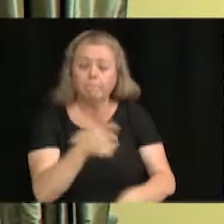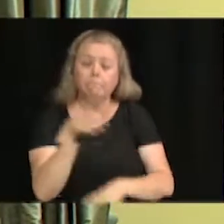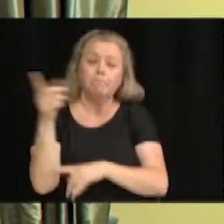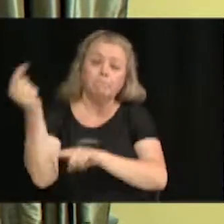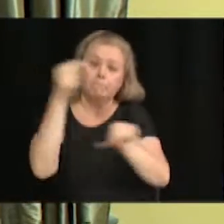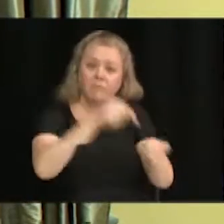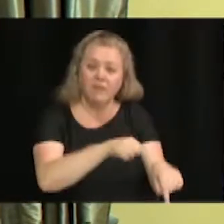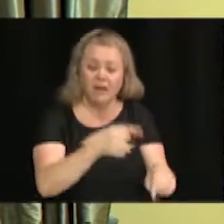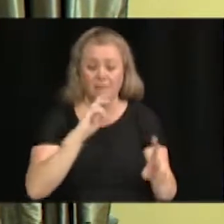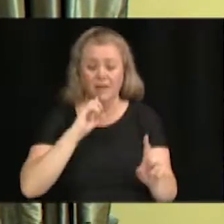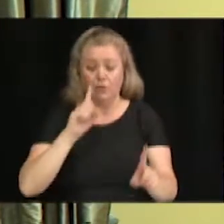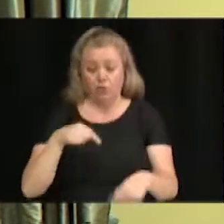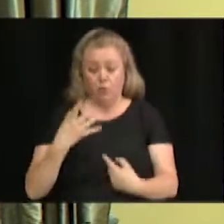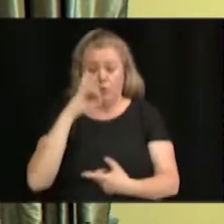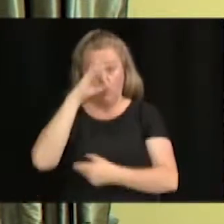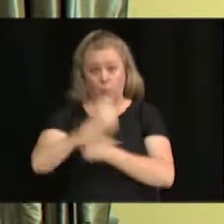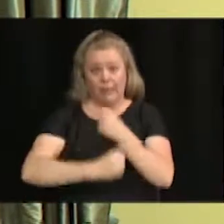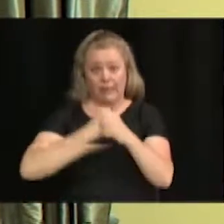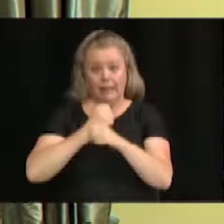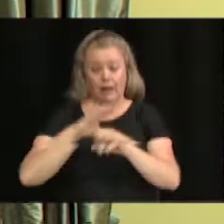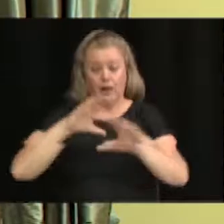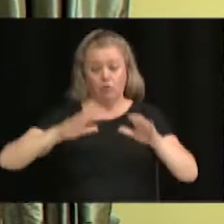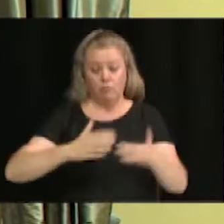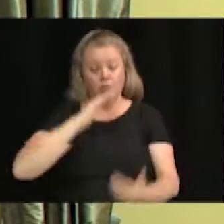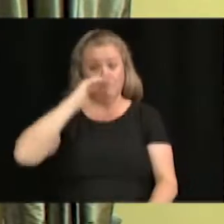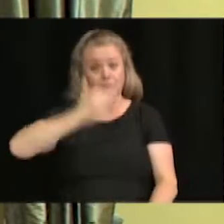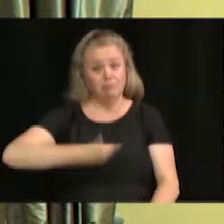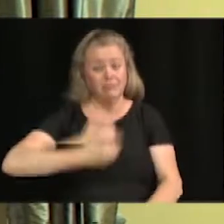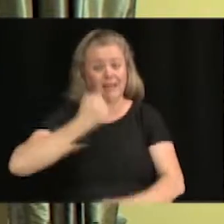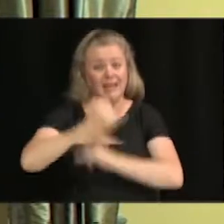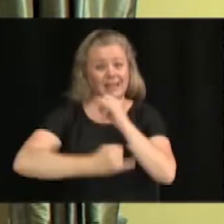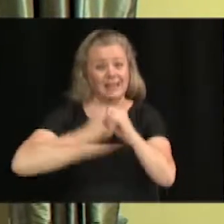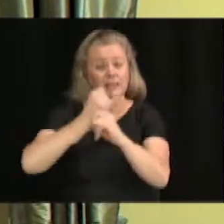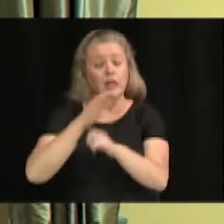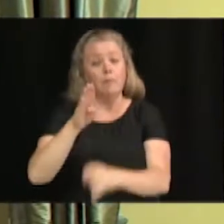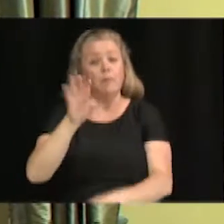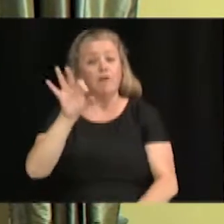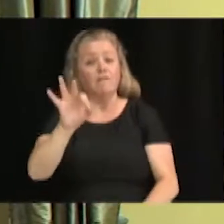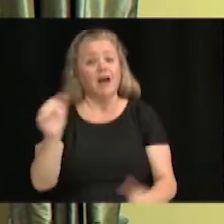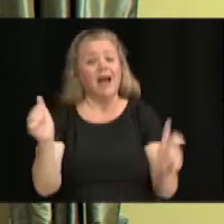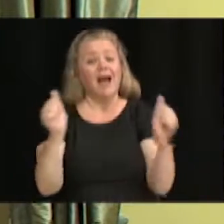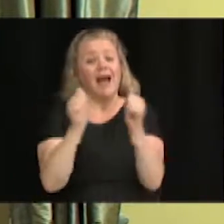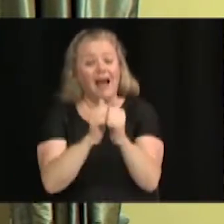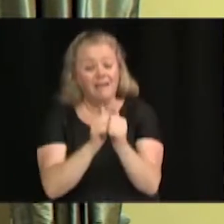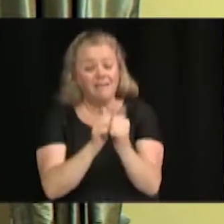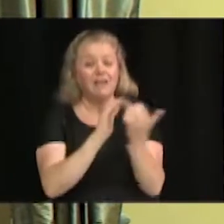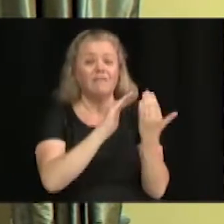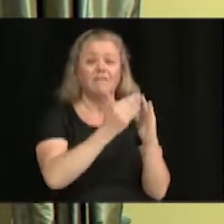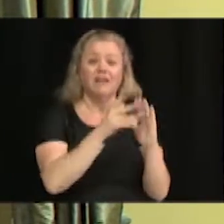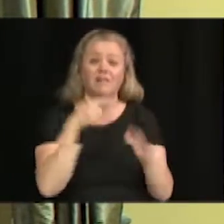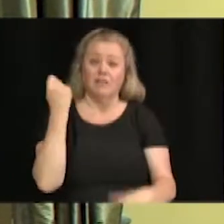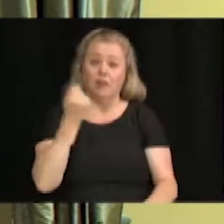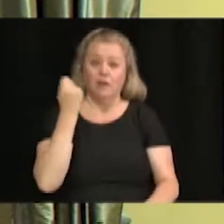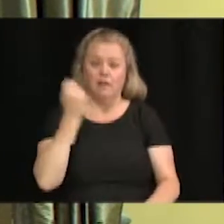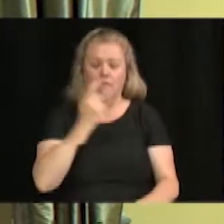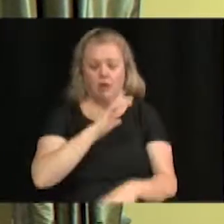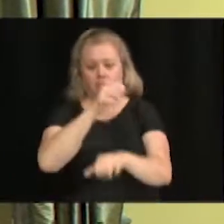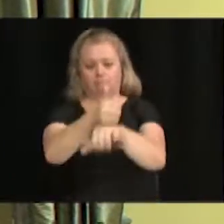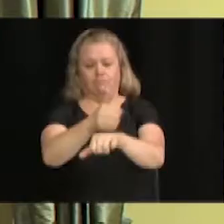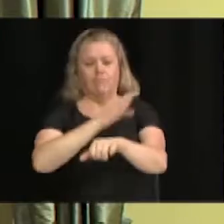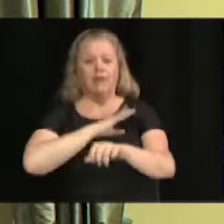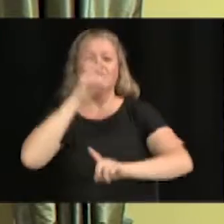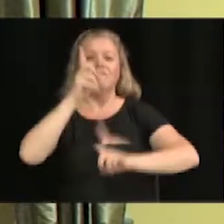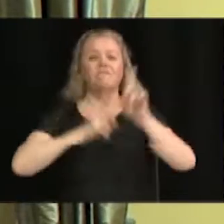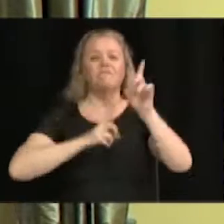maintenant, le comité d'accueil international des bois francs, en collaboration avec la MRC et la ville de Victoriaville, procède à la fête de la diversité, qui se